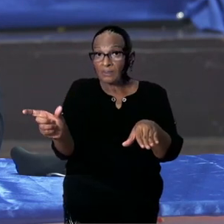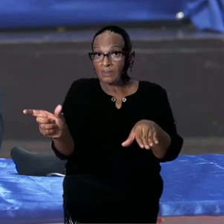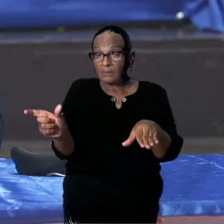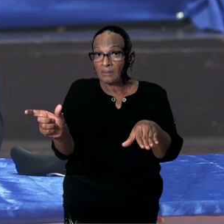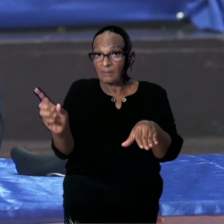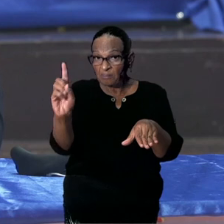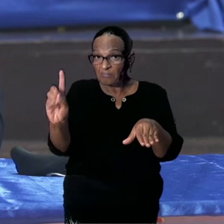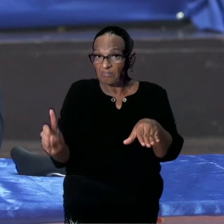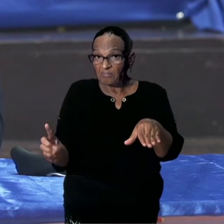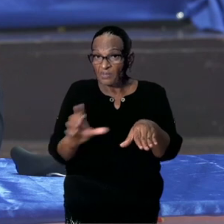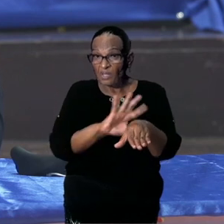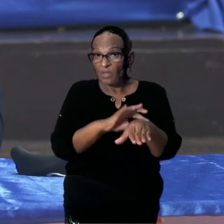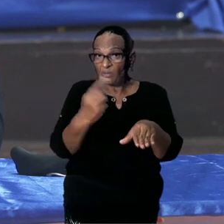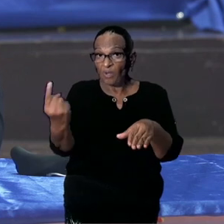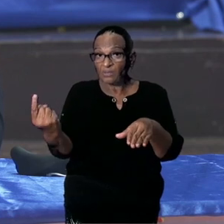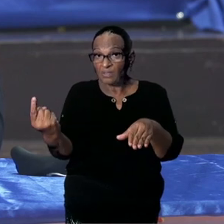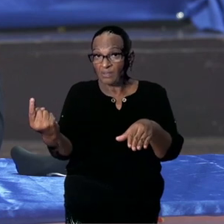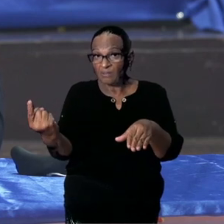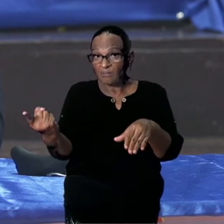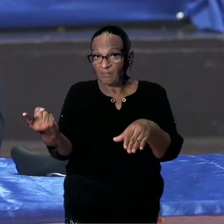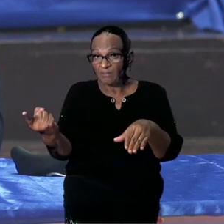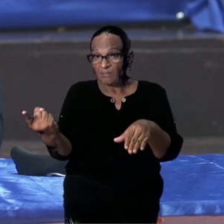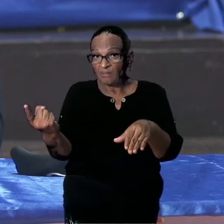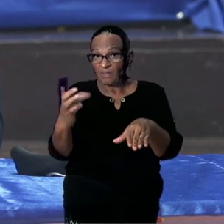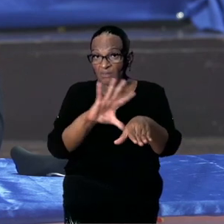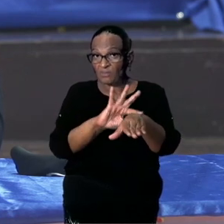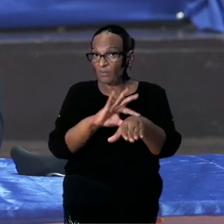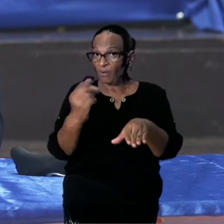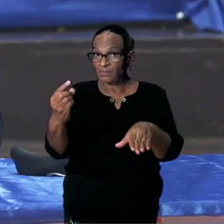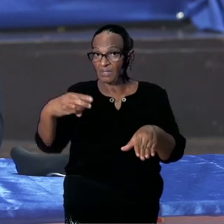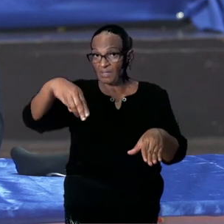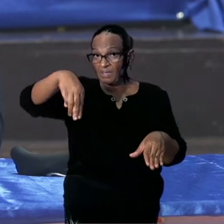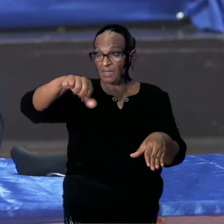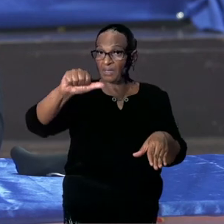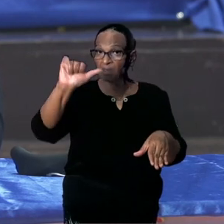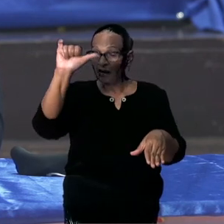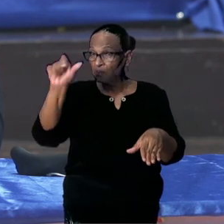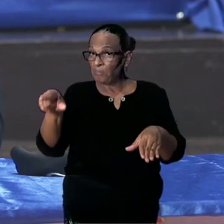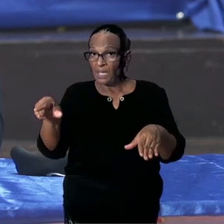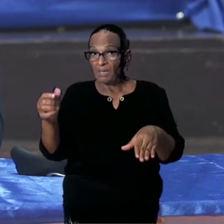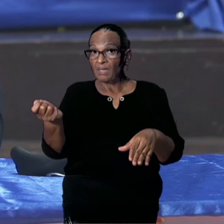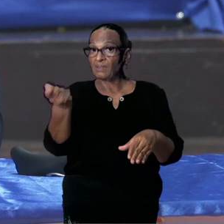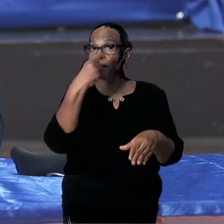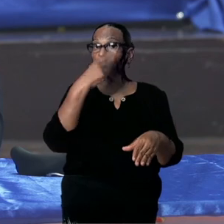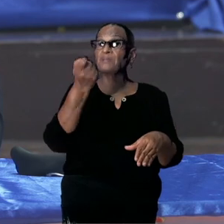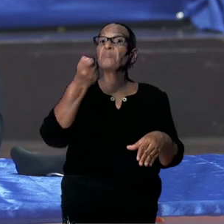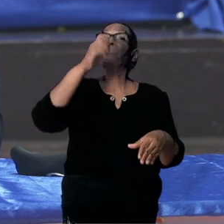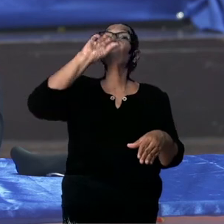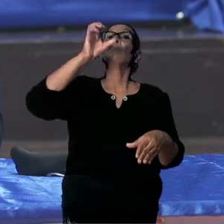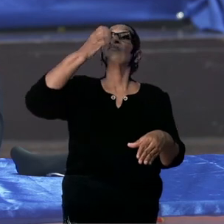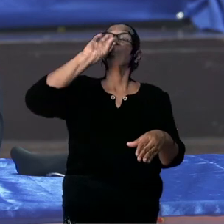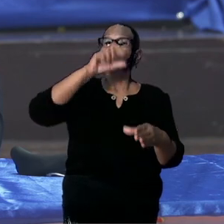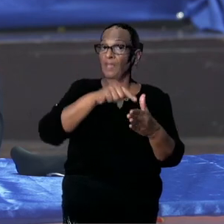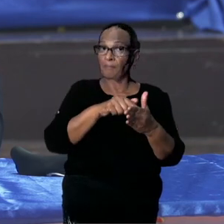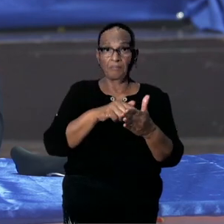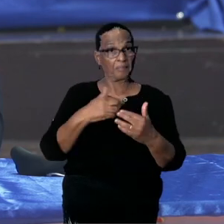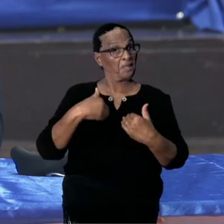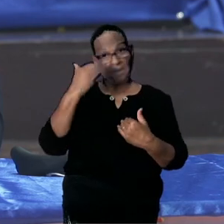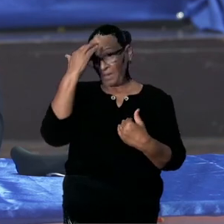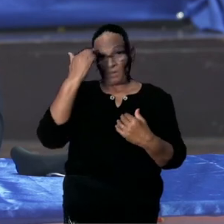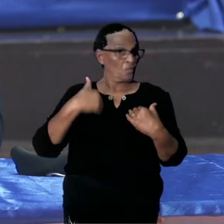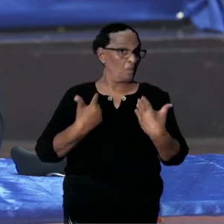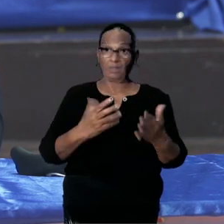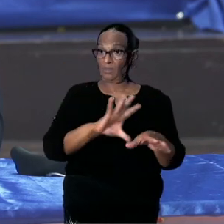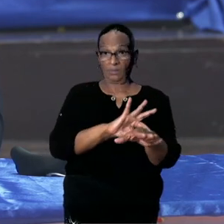Is het een dokter? U hebt de naam genoemd van een dokter. Die een middel verdeelt. Dus daar ben ik niet van op de hoogte. Als het om een